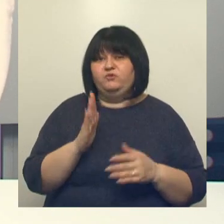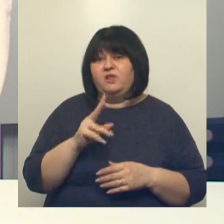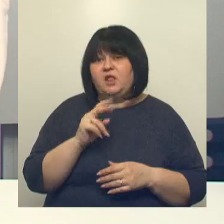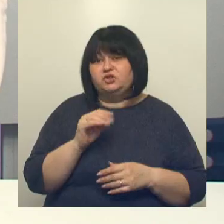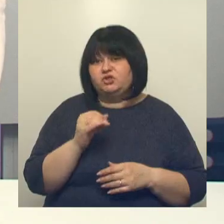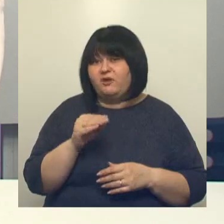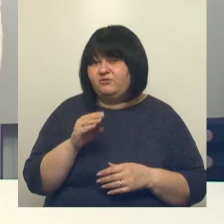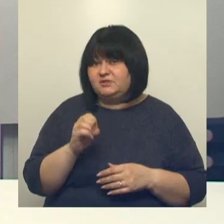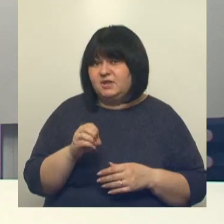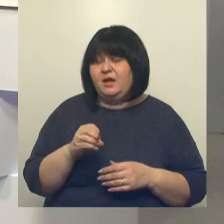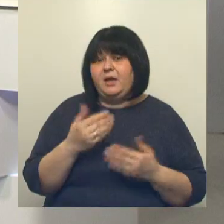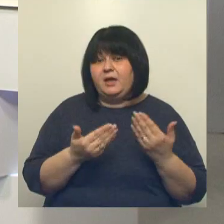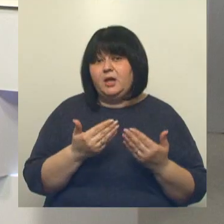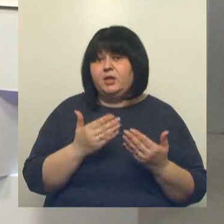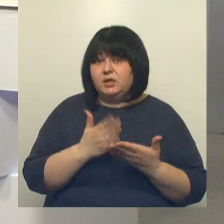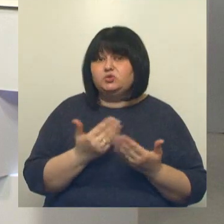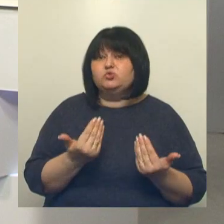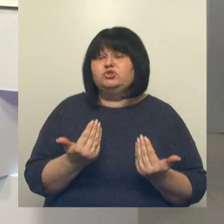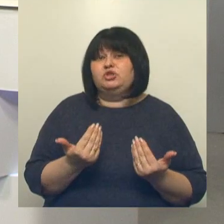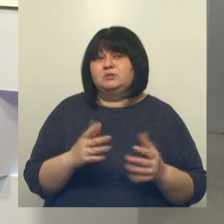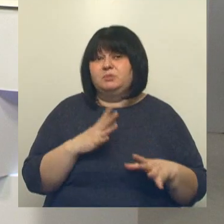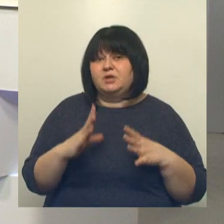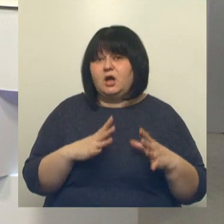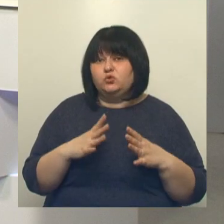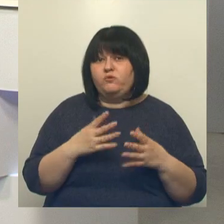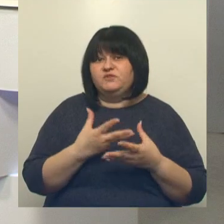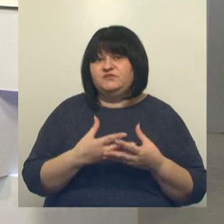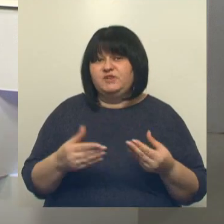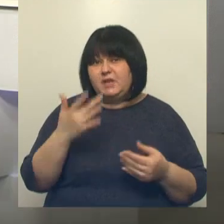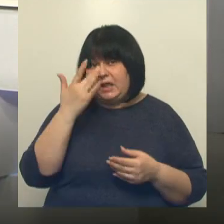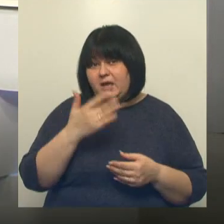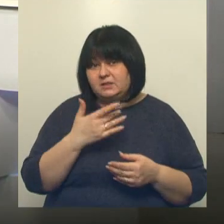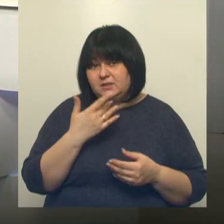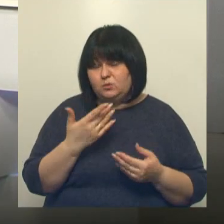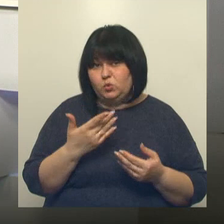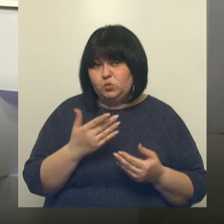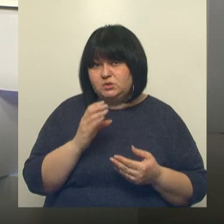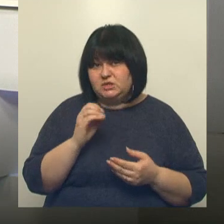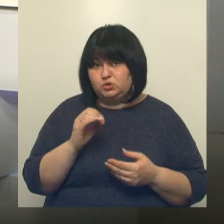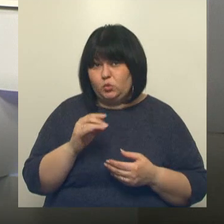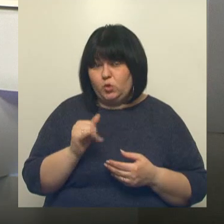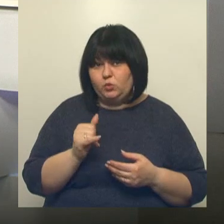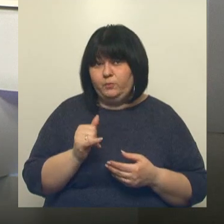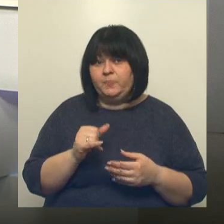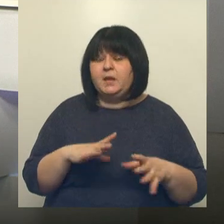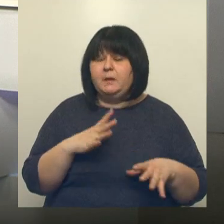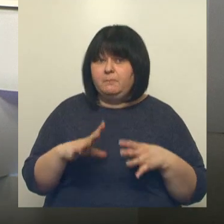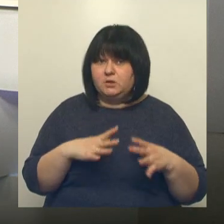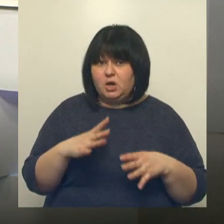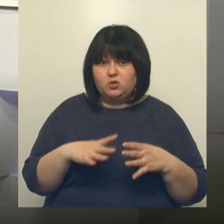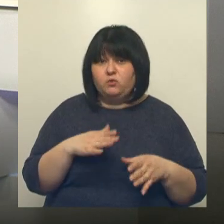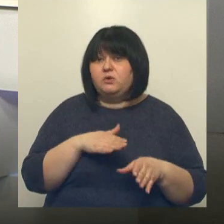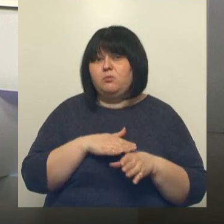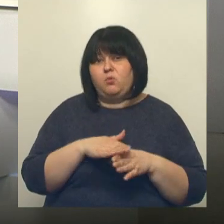И уже идет подготовка к весеннелетнему сезону? Да. Подготовка идет полным